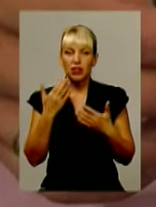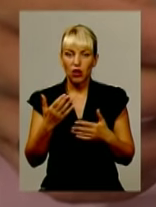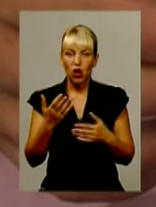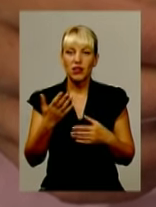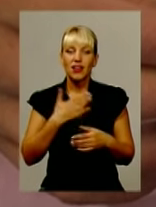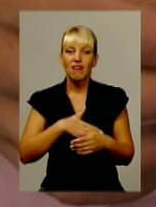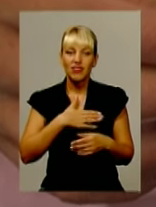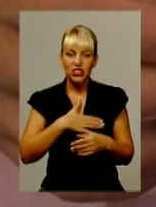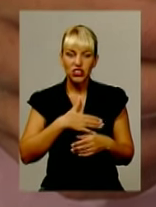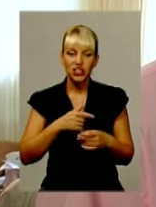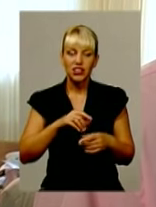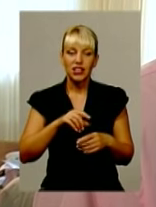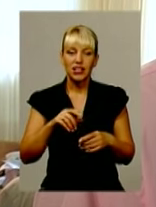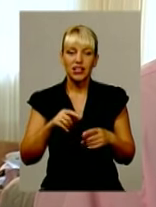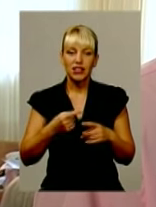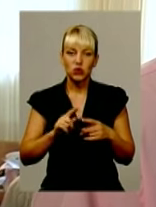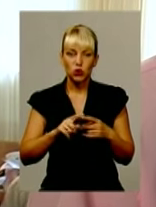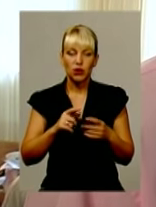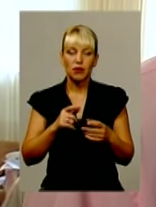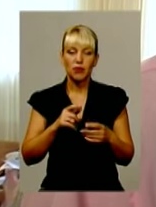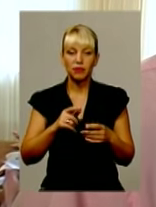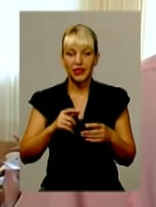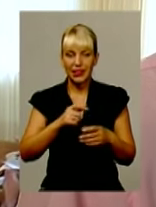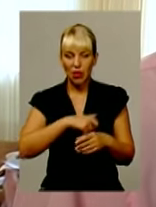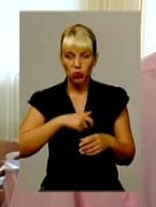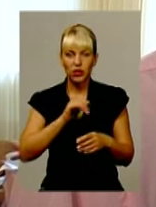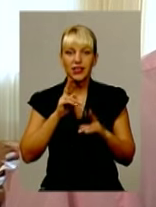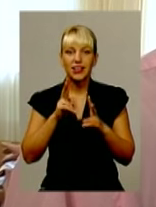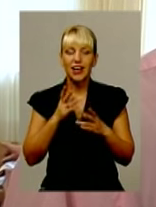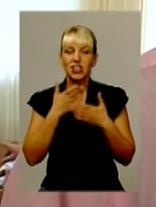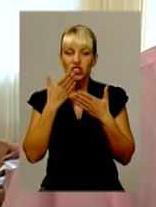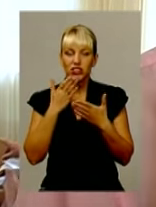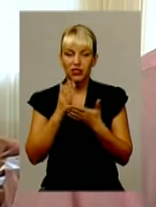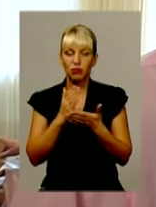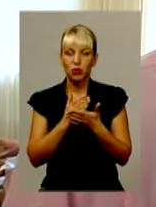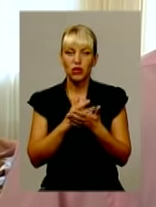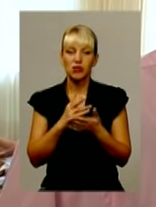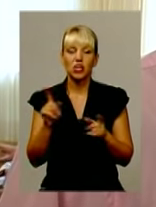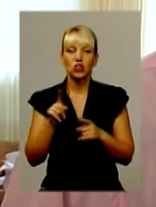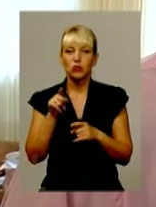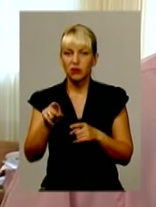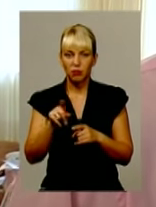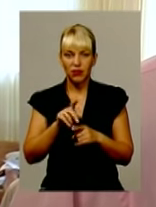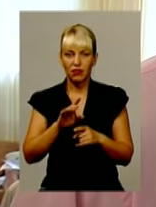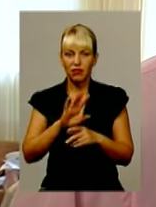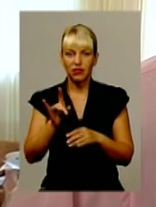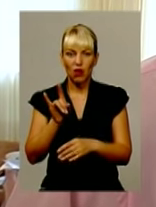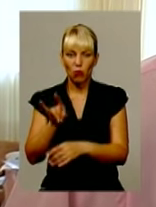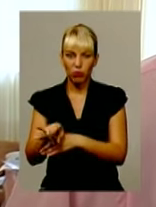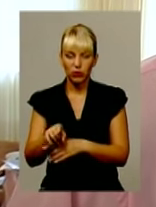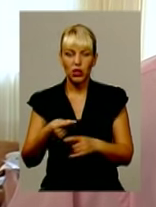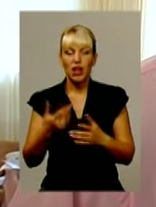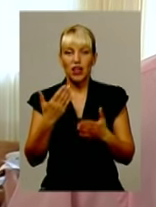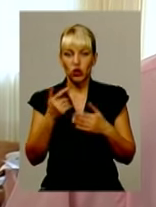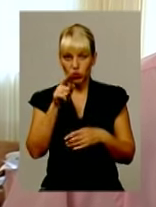як нам користуватись. І друге – як читати програми, щоб тебе не пошли в дурні. Бо якщо тобі розказують, що тут підвищать